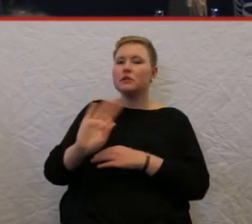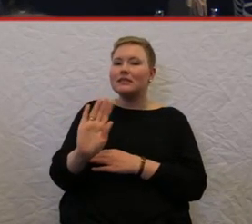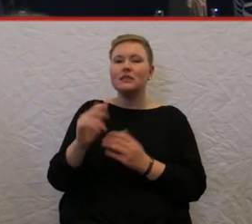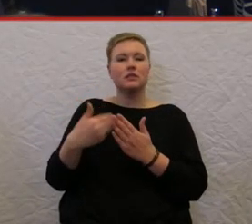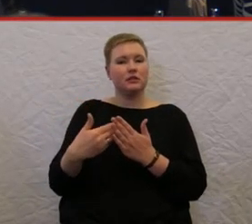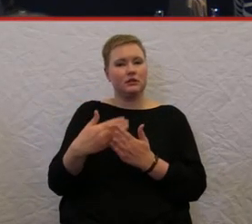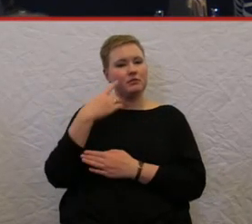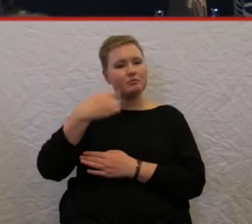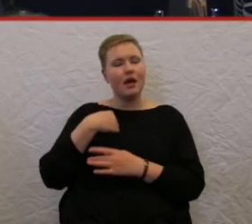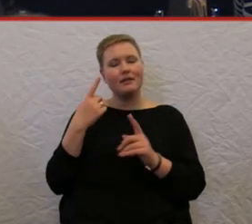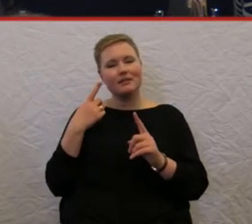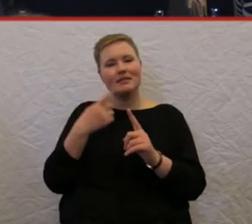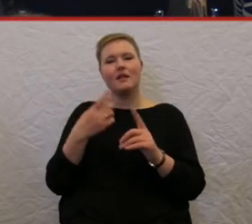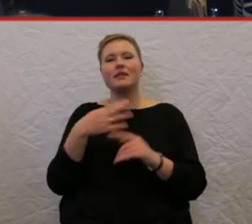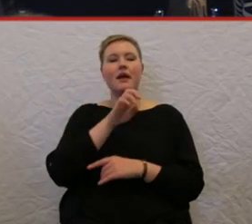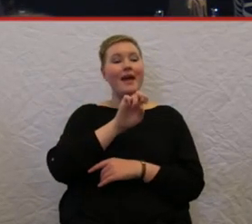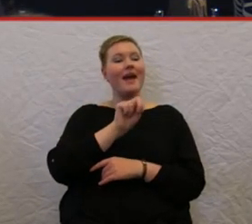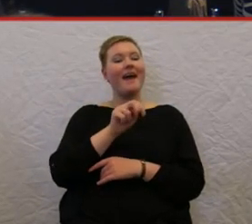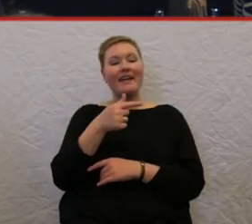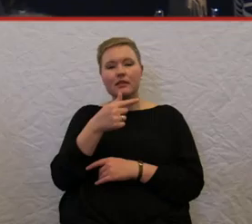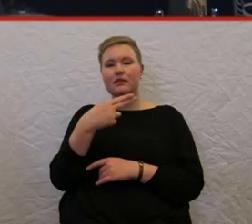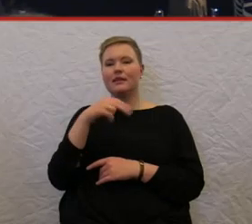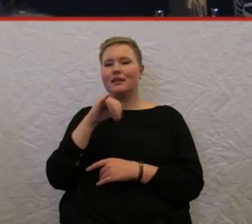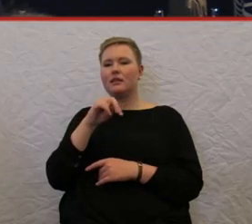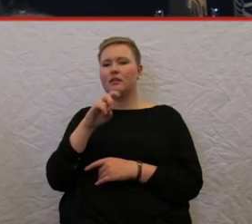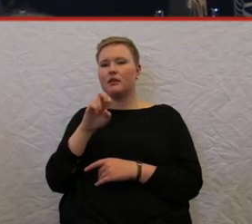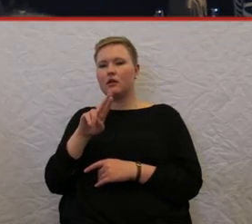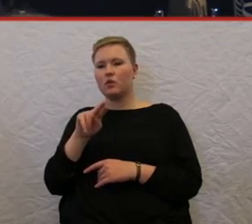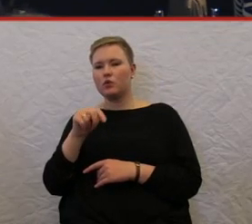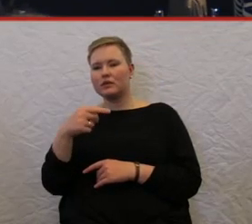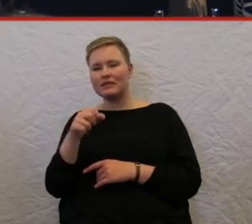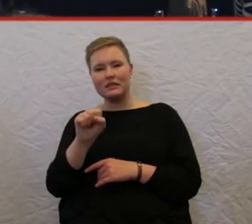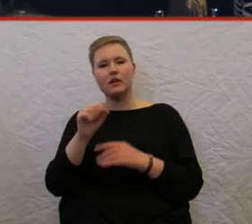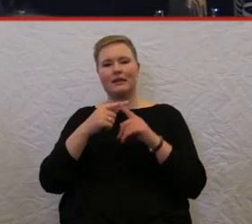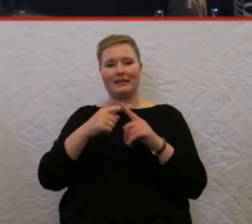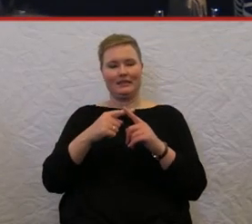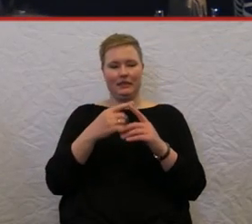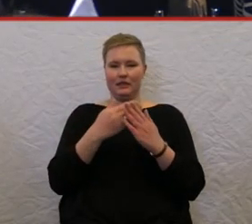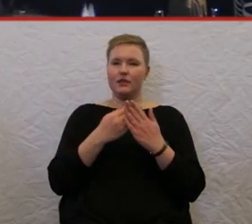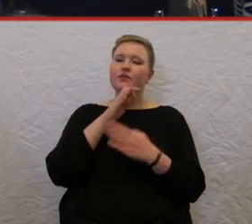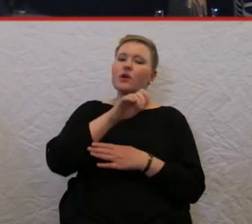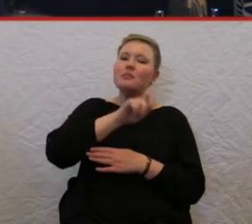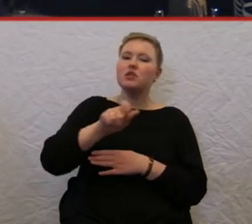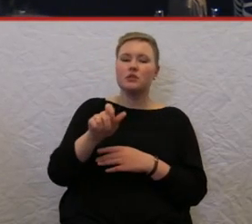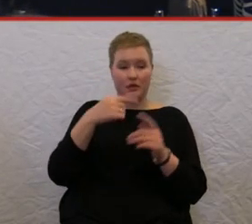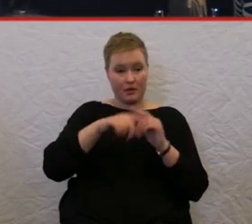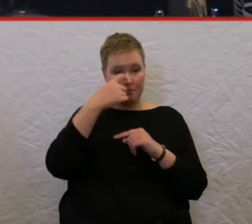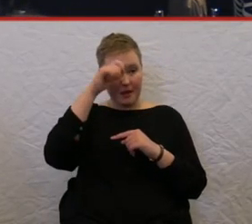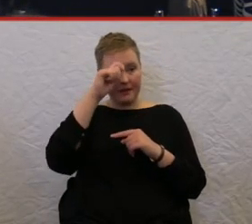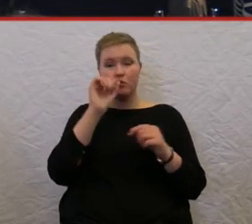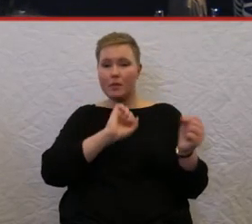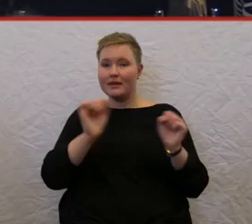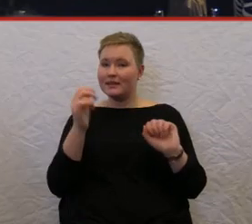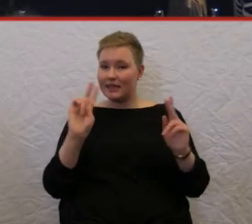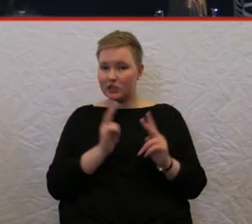genau wie Sie das beschrieben haben, auch hier in Berlin Menschen mit Behinderung, die mobilitätseingeschränkt sind, zu ermöglichen, selber zu bestimmen,